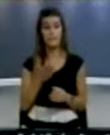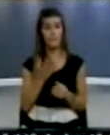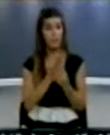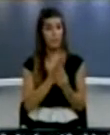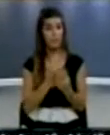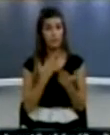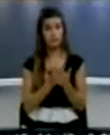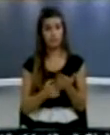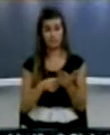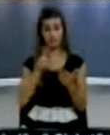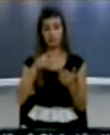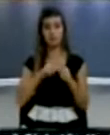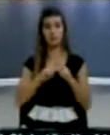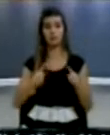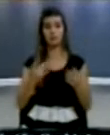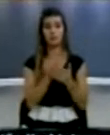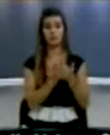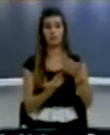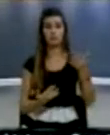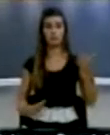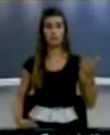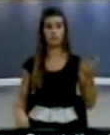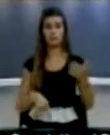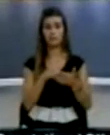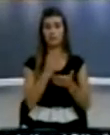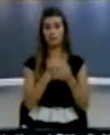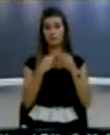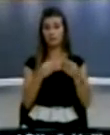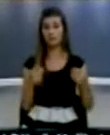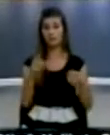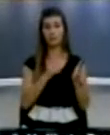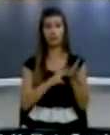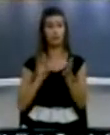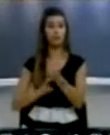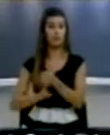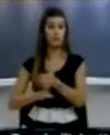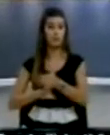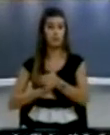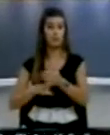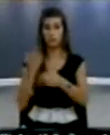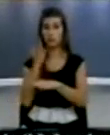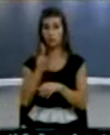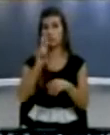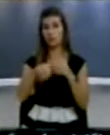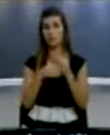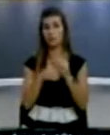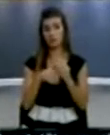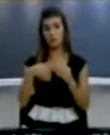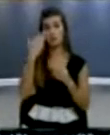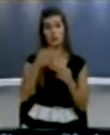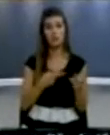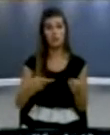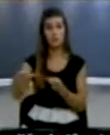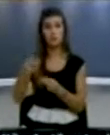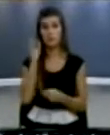përmban edhe shumë aspektet cilat i përmendis o ti Mustafa që do të dujt të ishin përfshirë Po me sigurin nuk i ka orde rezoluta